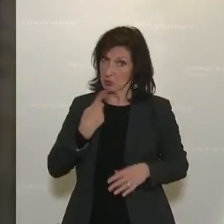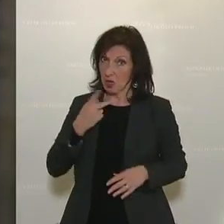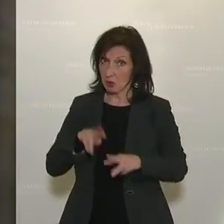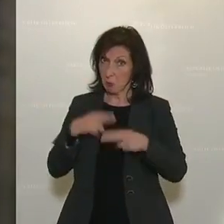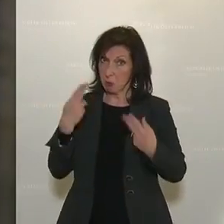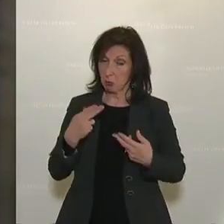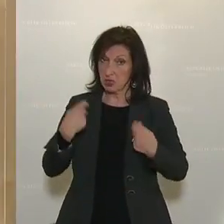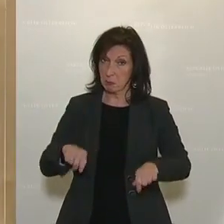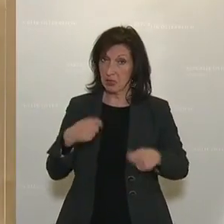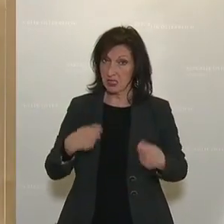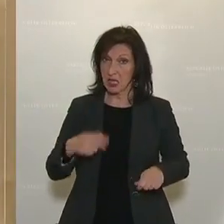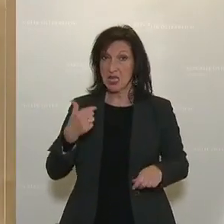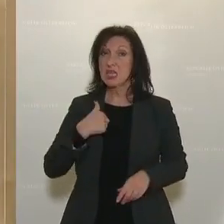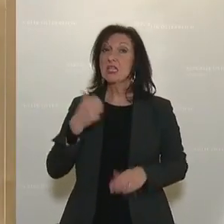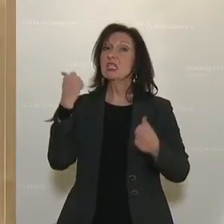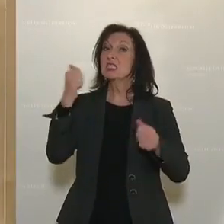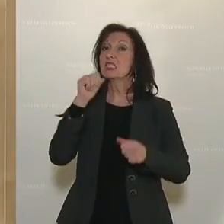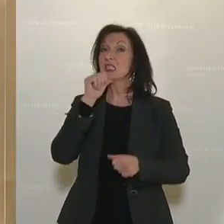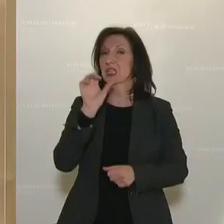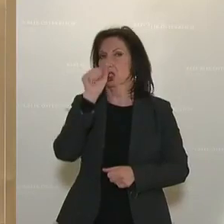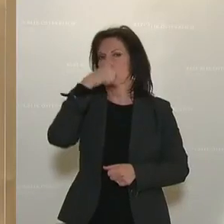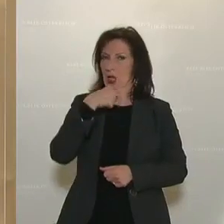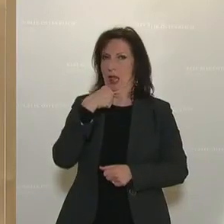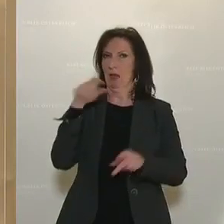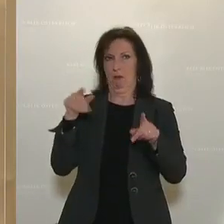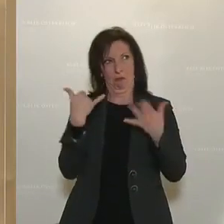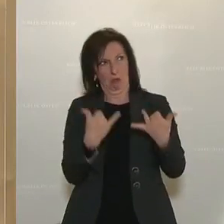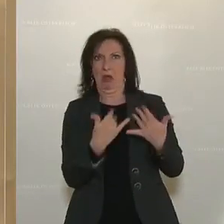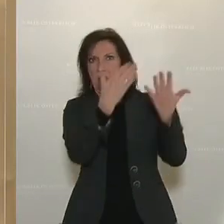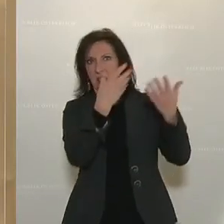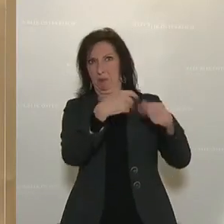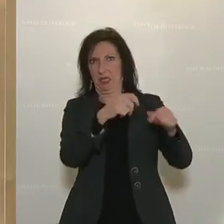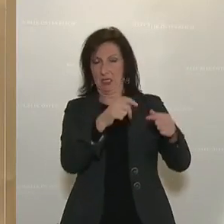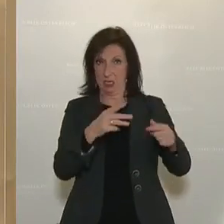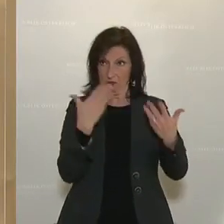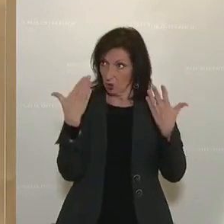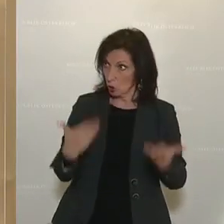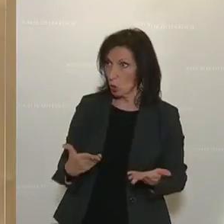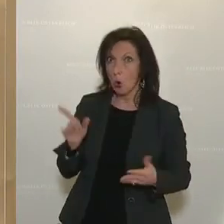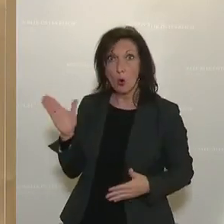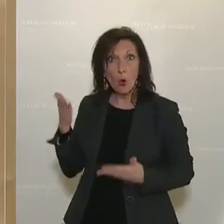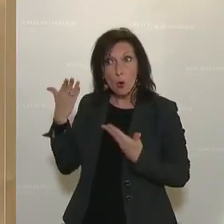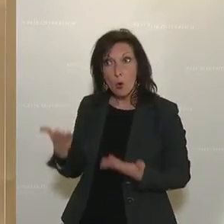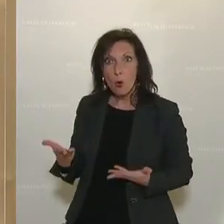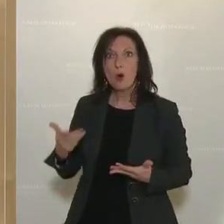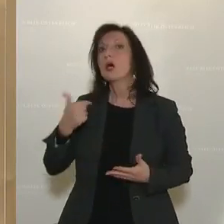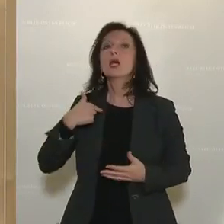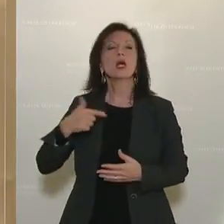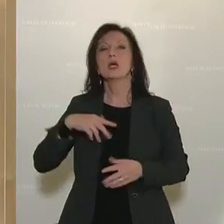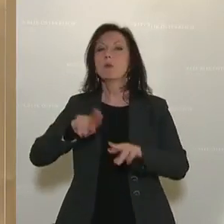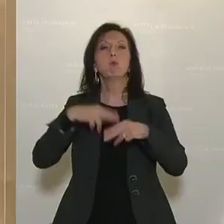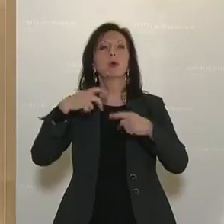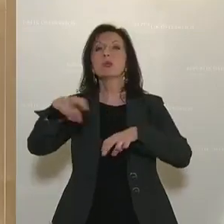ich nicht beschämt schweigen, wie es der Gegenwärtige tut, sondern ich hätte die Bundesregierung aufgrund dieser Tatsache entlassen.